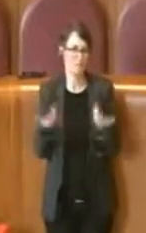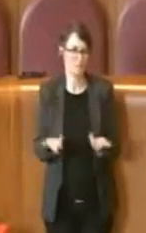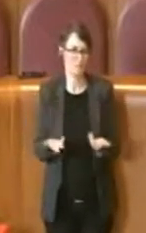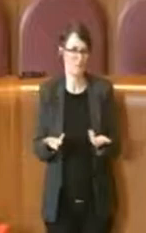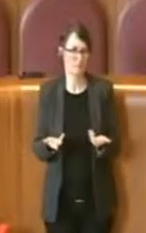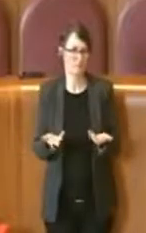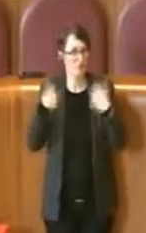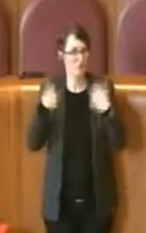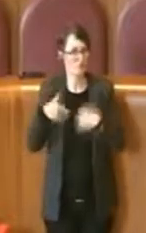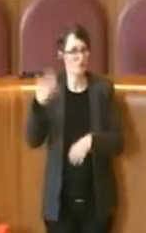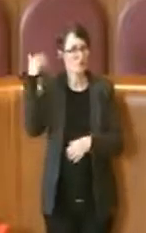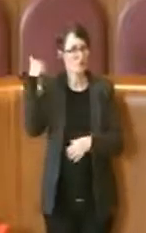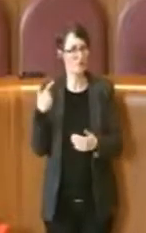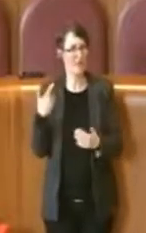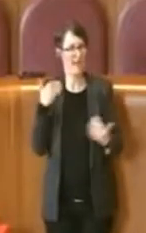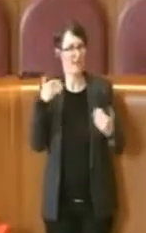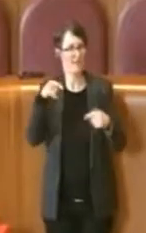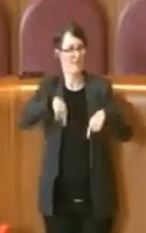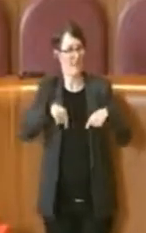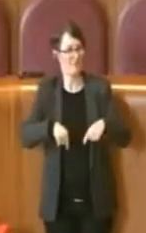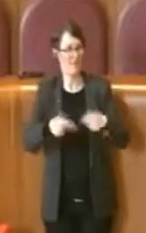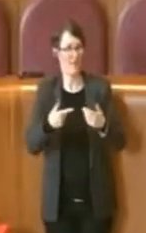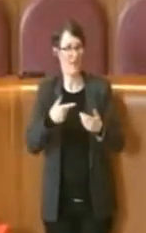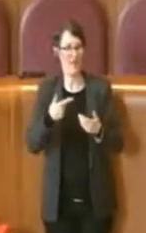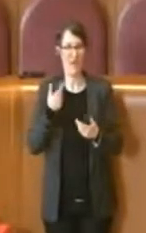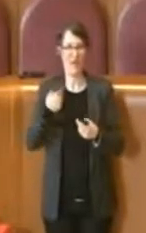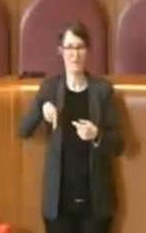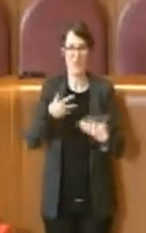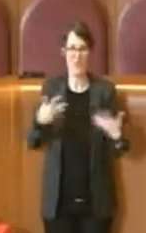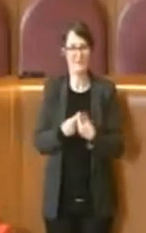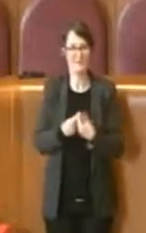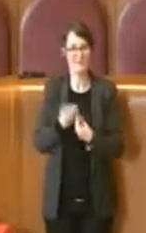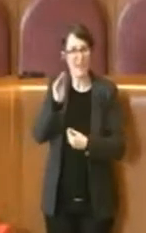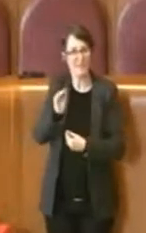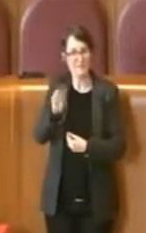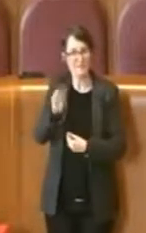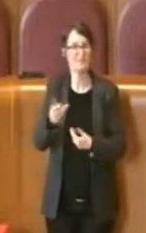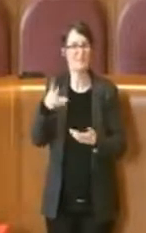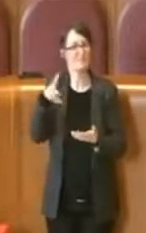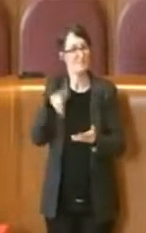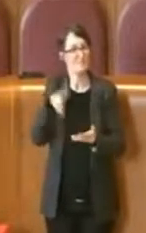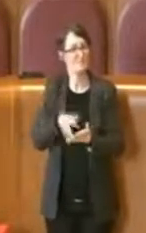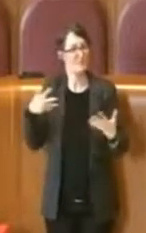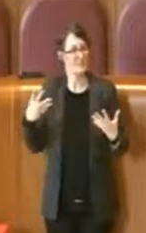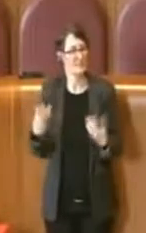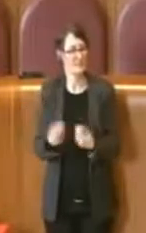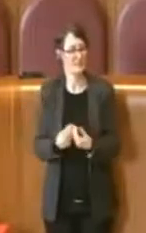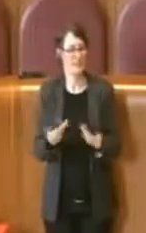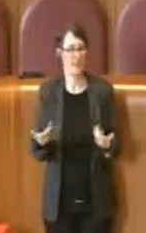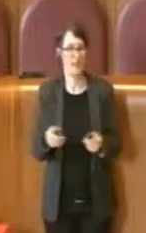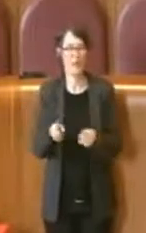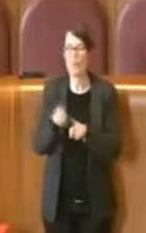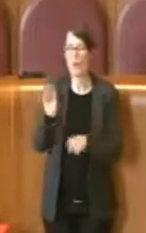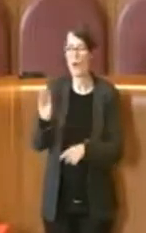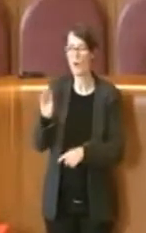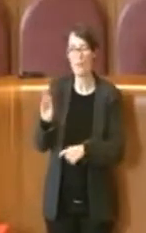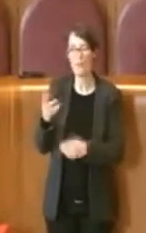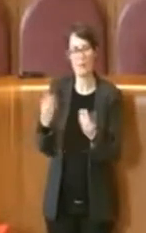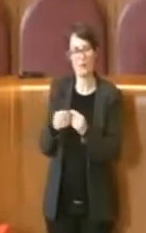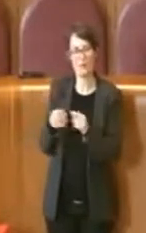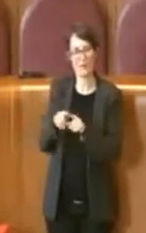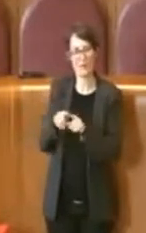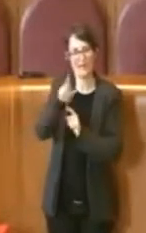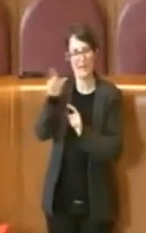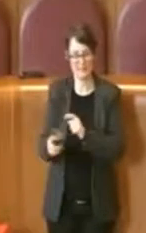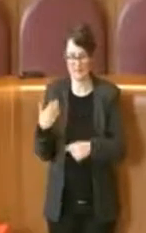richiesto insieme. Come io chiedo ai colleghi di Fratelli d'Italia, in